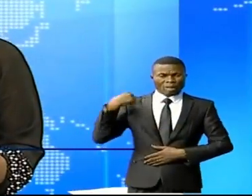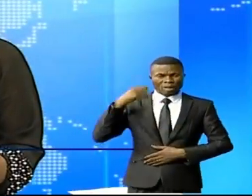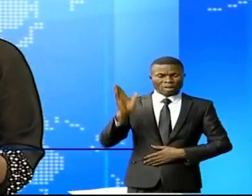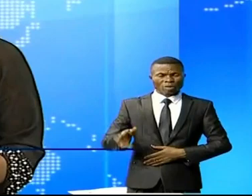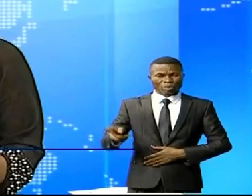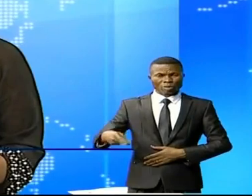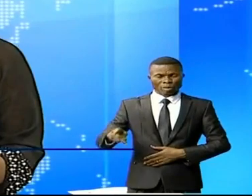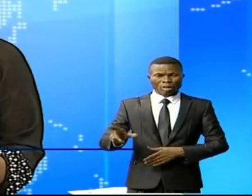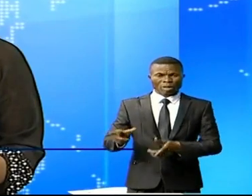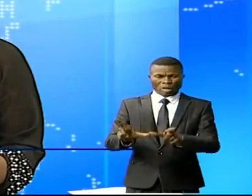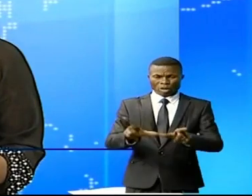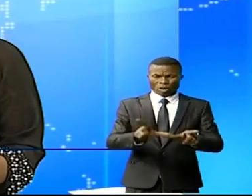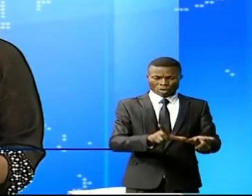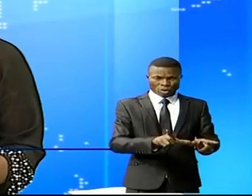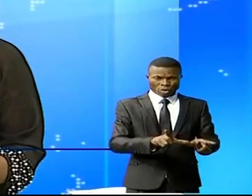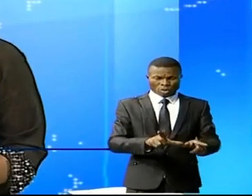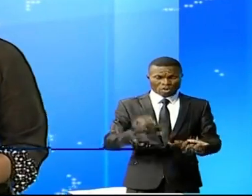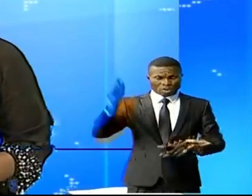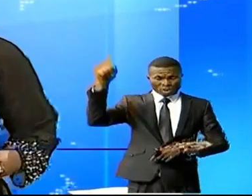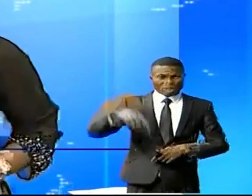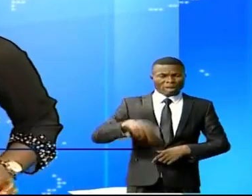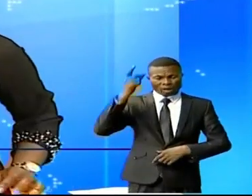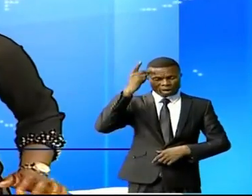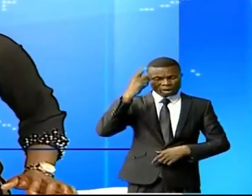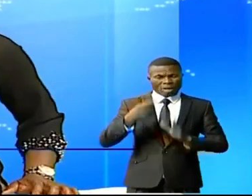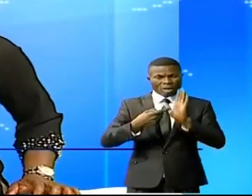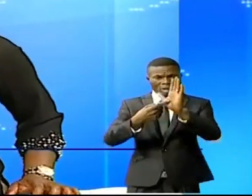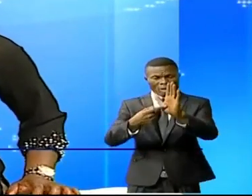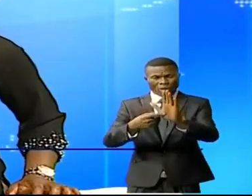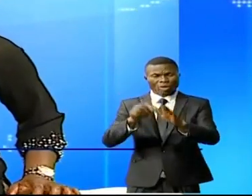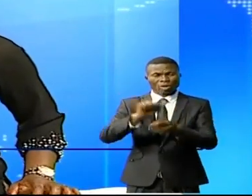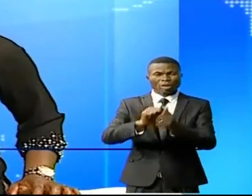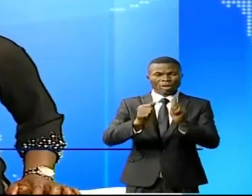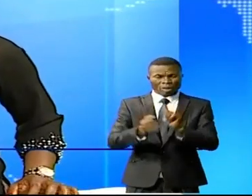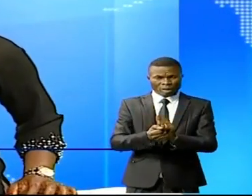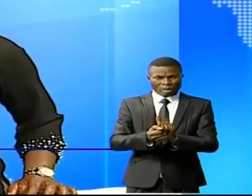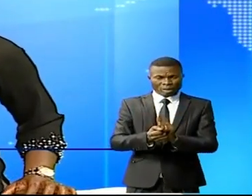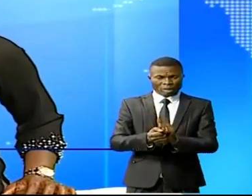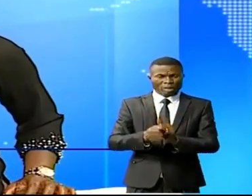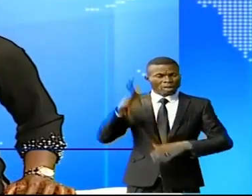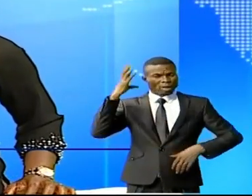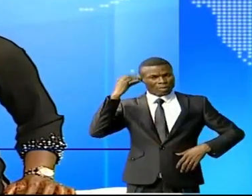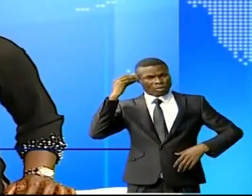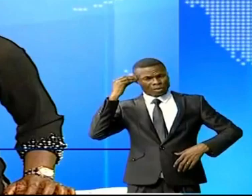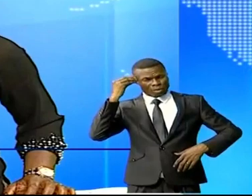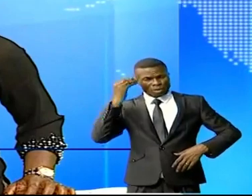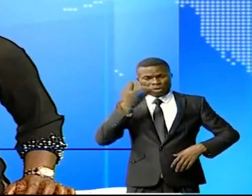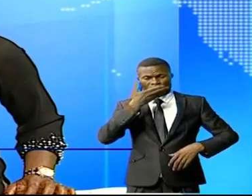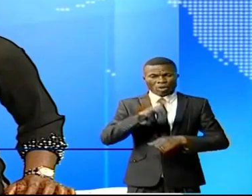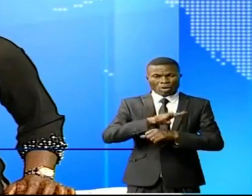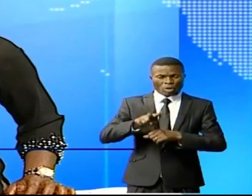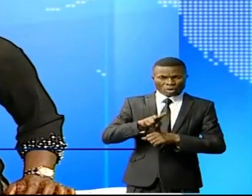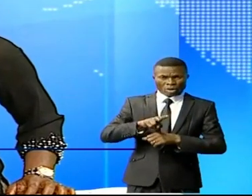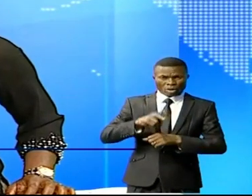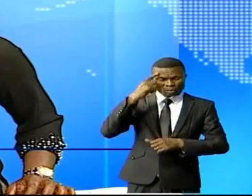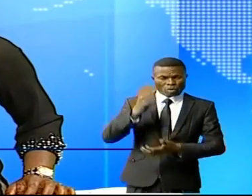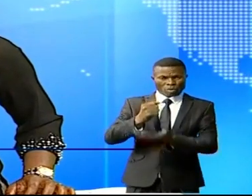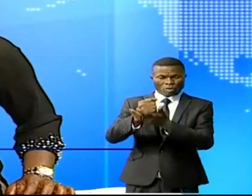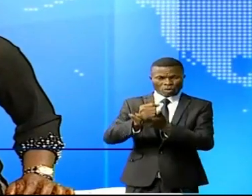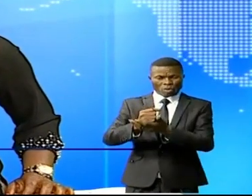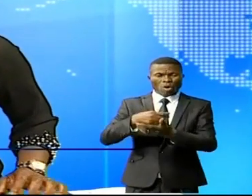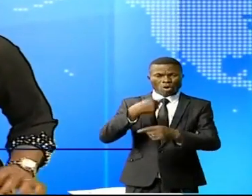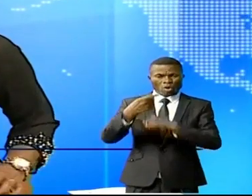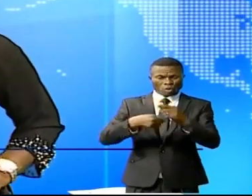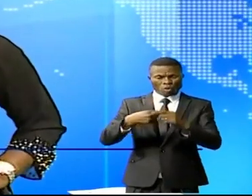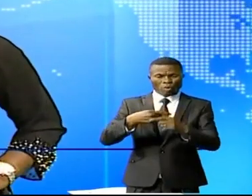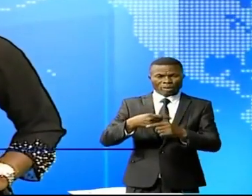de l'Oualaba a été à Kinshasa pour présenter la situation épidémiologique de la COVID-19 pour permettre l'ouverture de